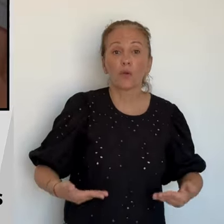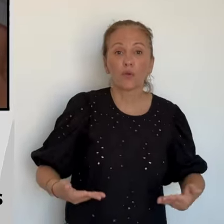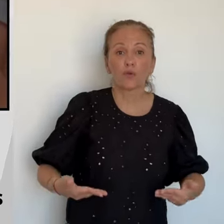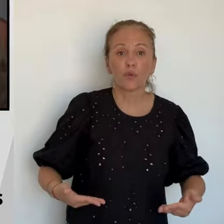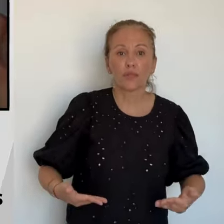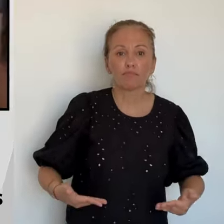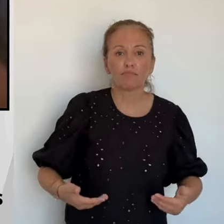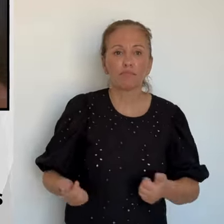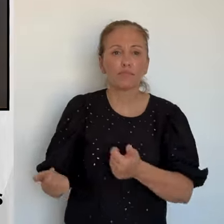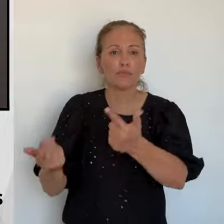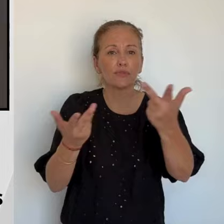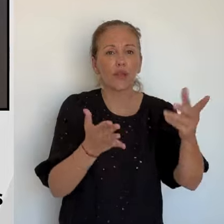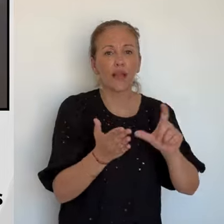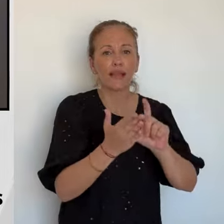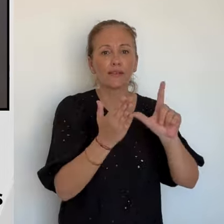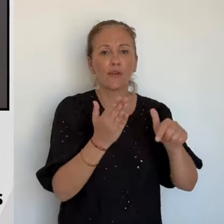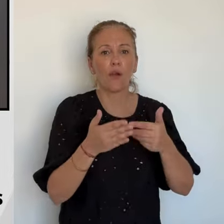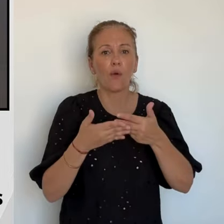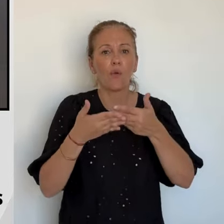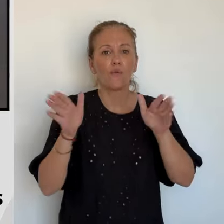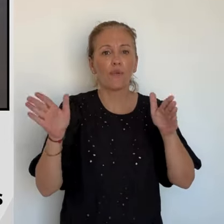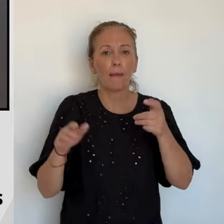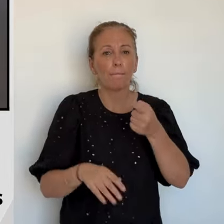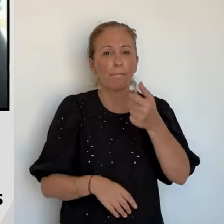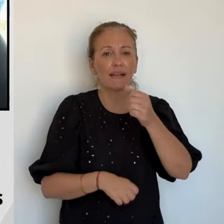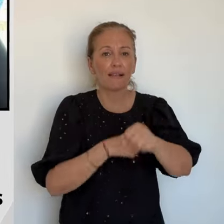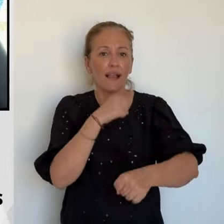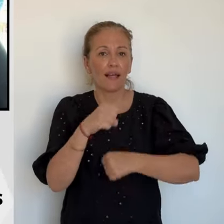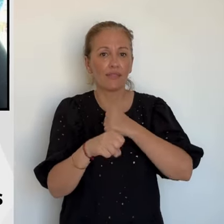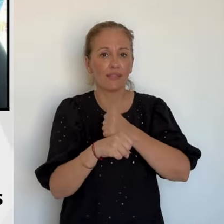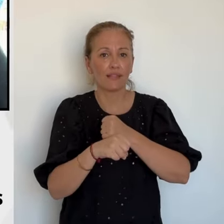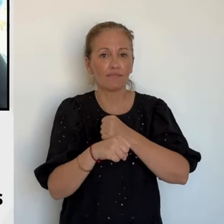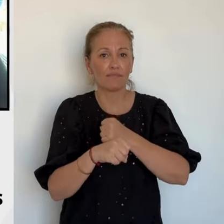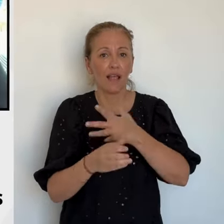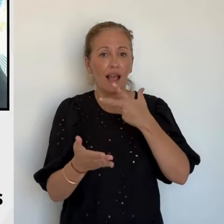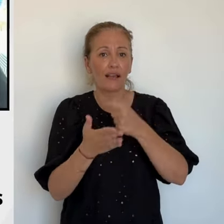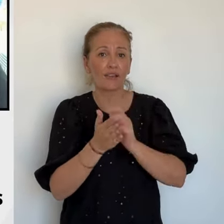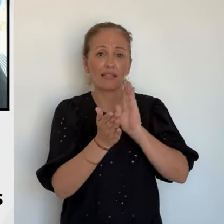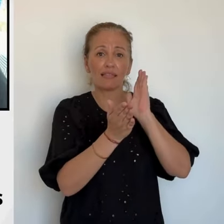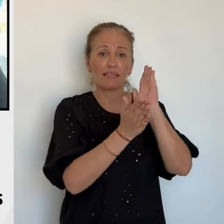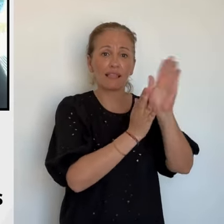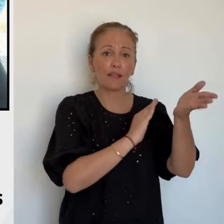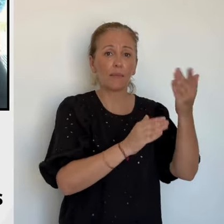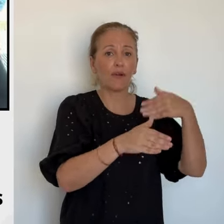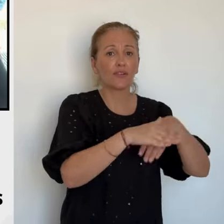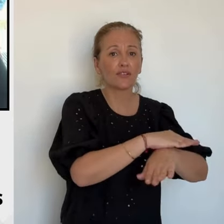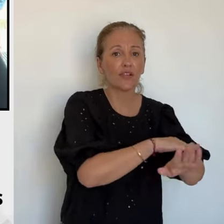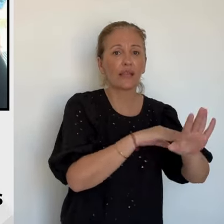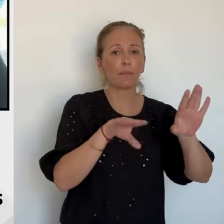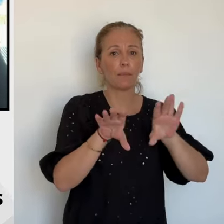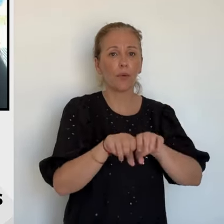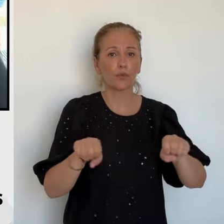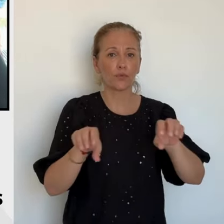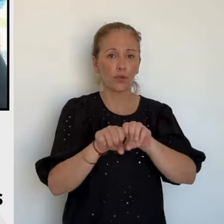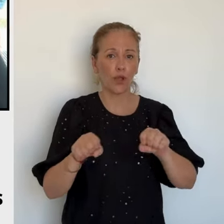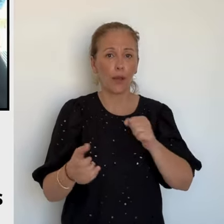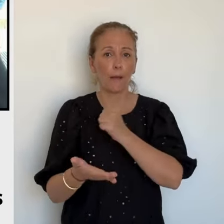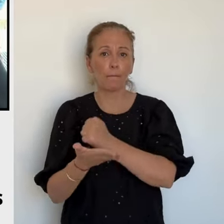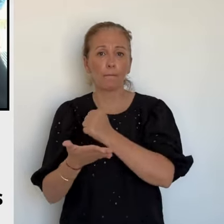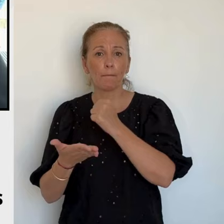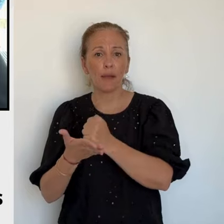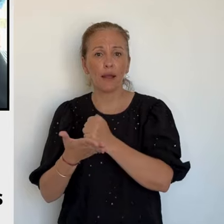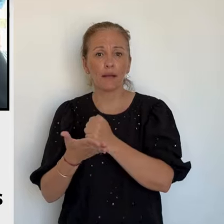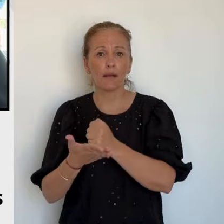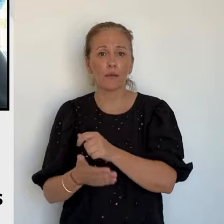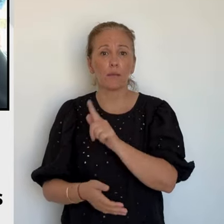C'est un peu le circuit court, la mise en avant des circuits courts. Aujourd'hui, il y des restaurateurs qui font l'effort de rester ouvert une grande partie de l'année et de